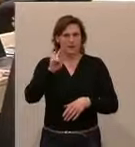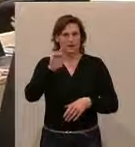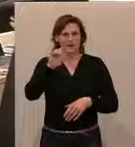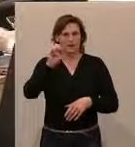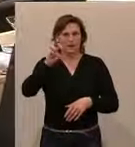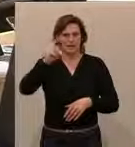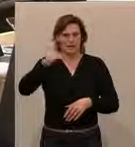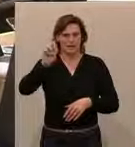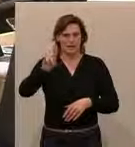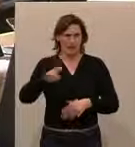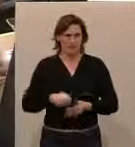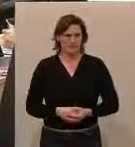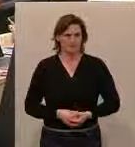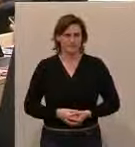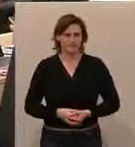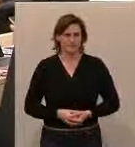Gastronomie verteidigen.